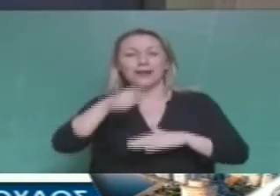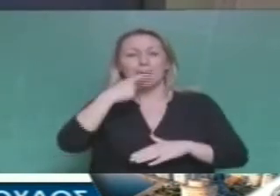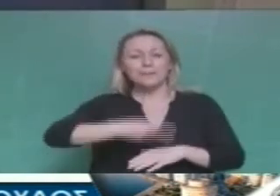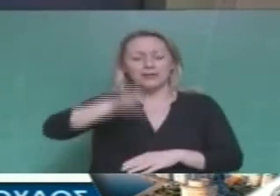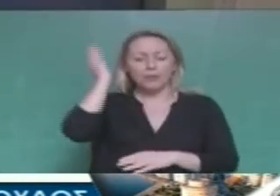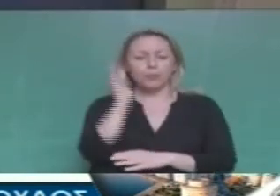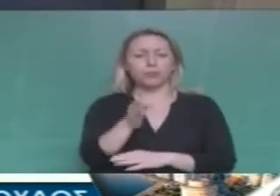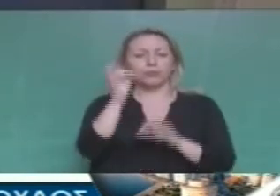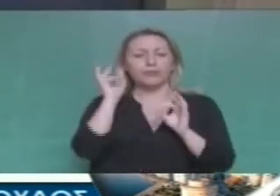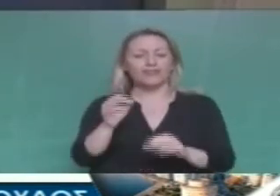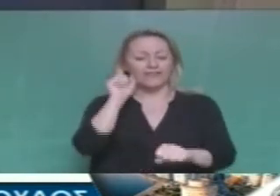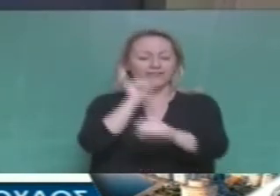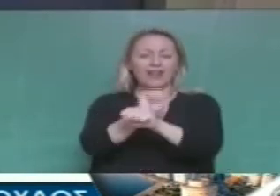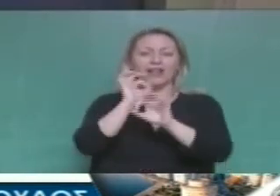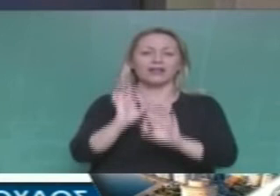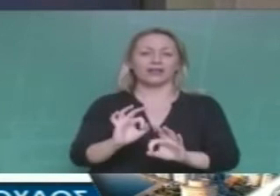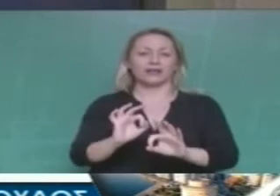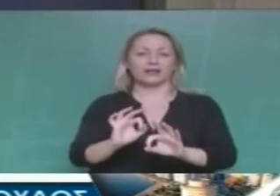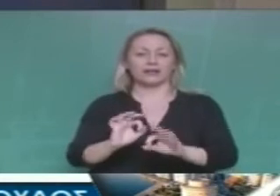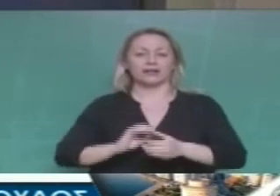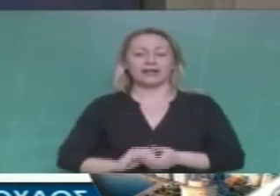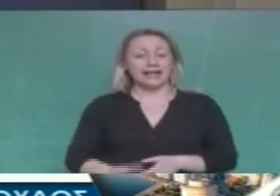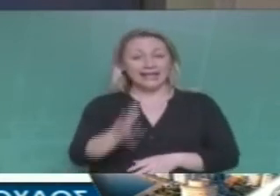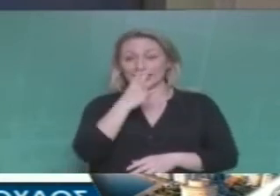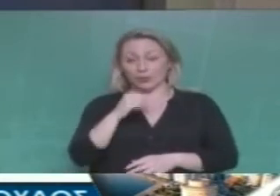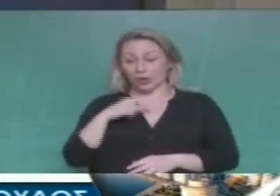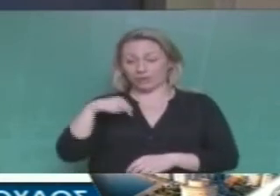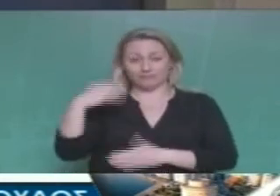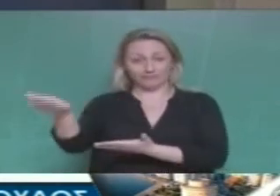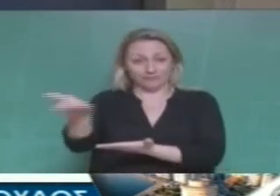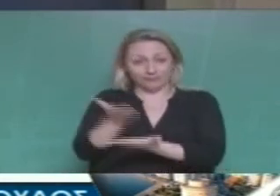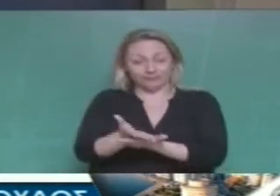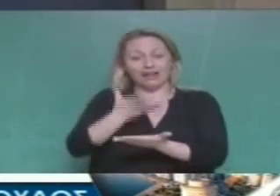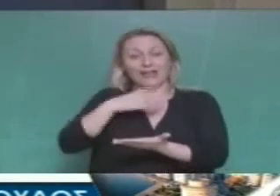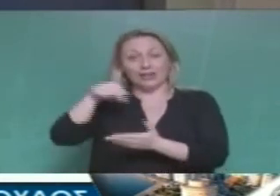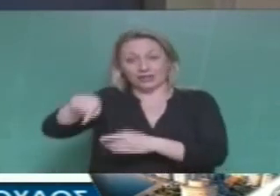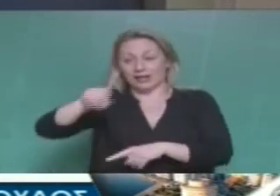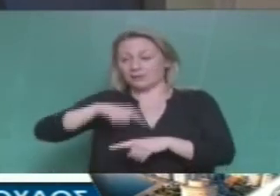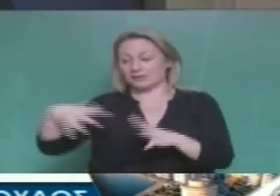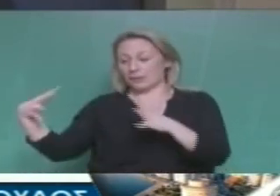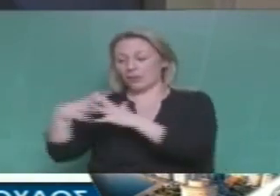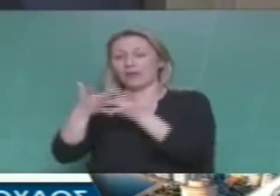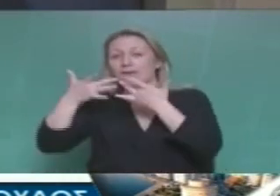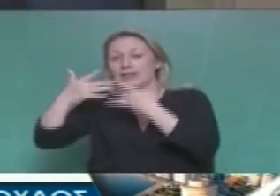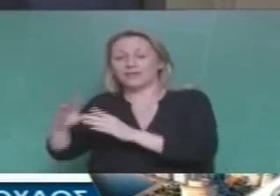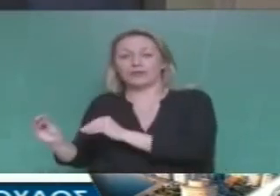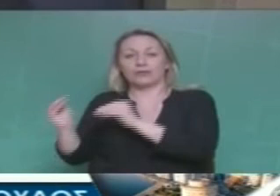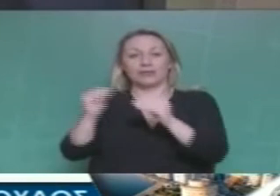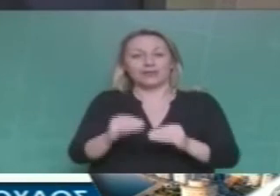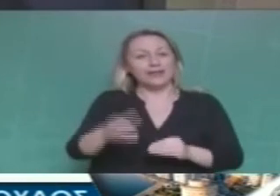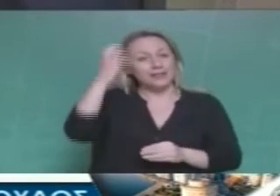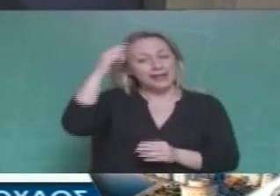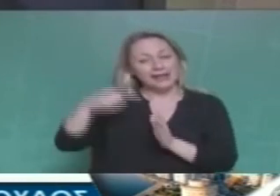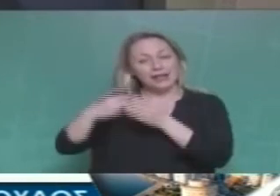κατάδικους φυλακισμένους επειδή ζήτησαν να πάνε να φύγουν από τον πόλεμο όπως οι προγονείς μας.